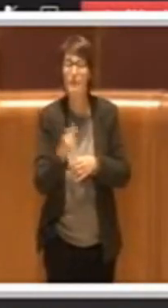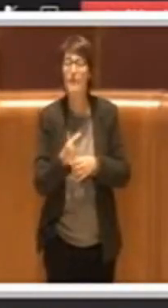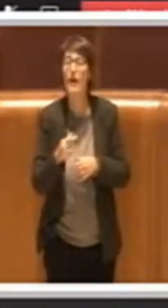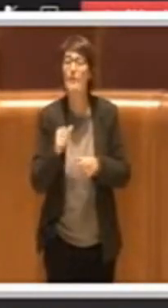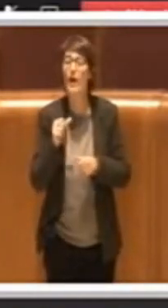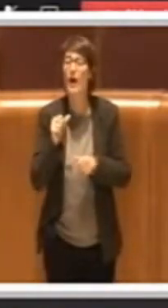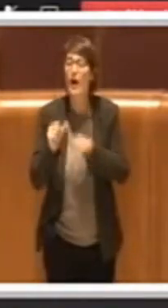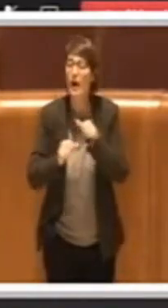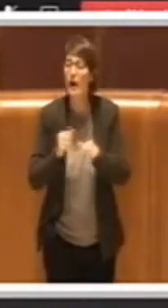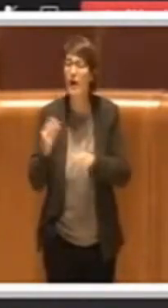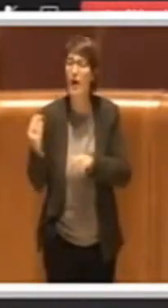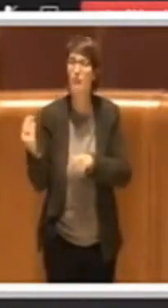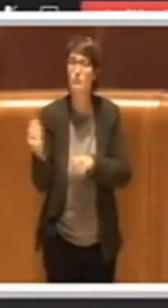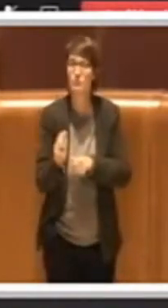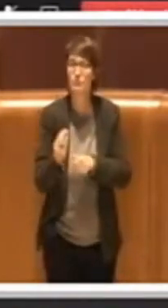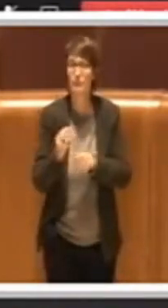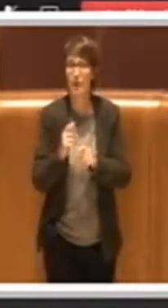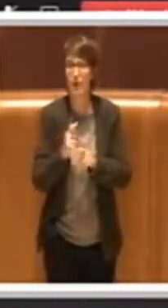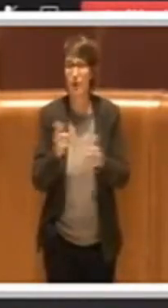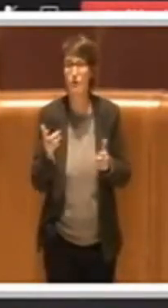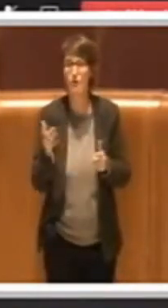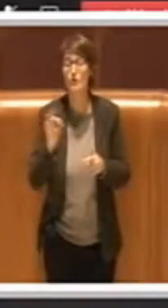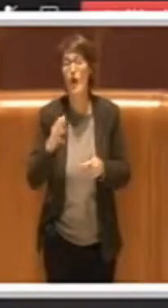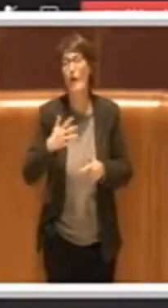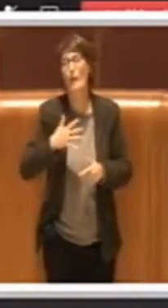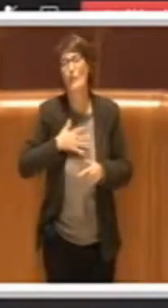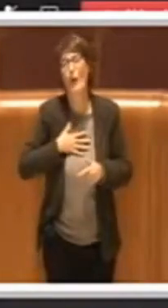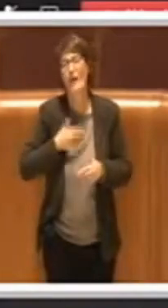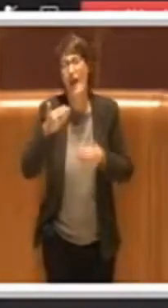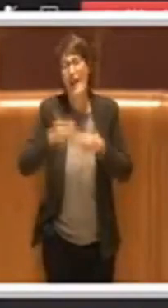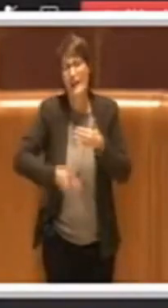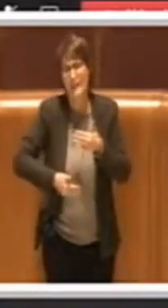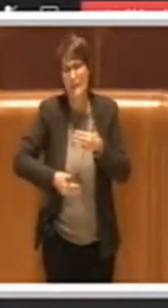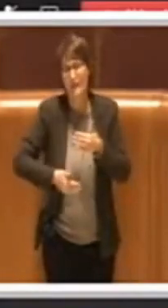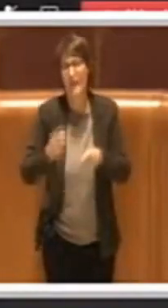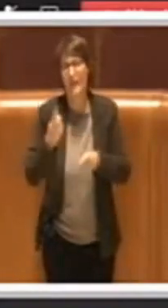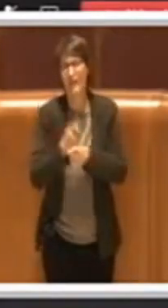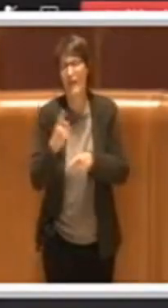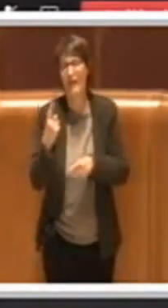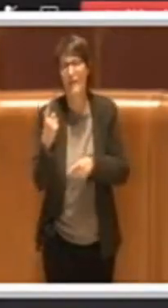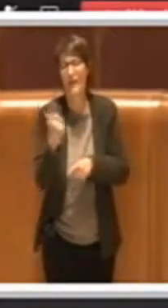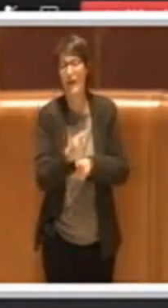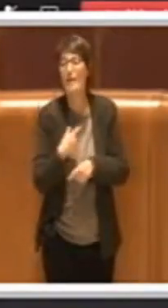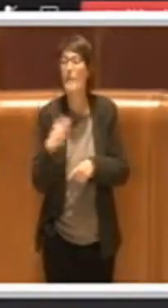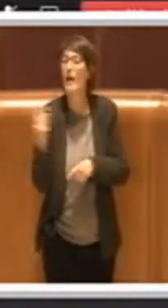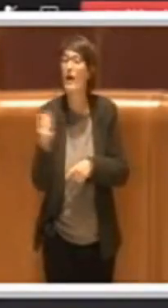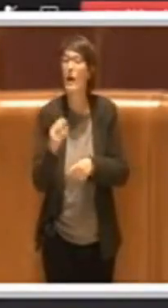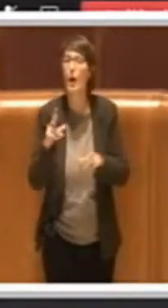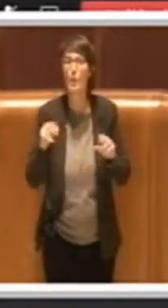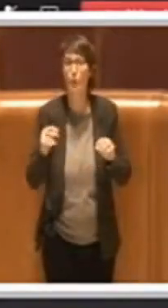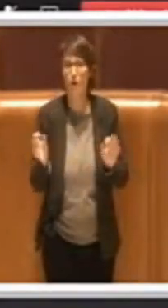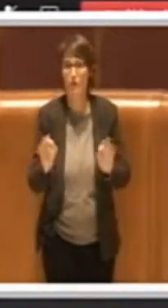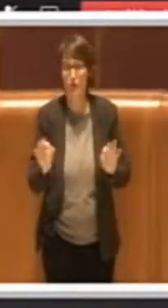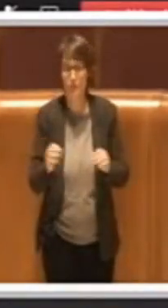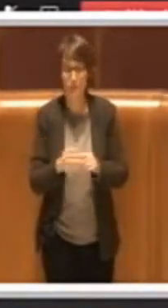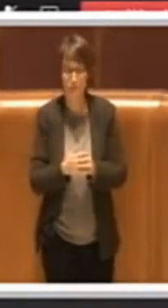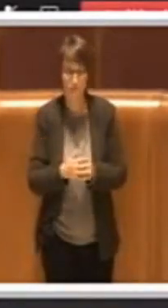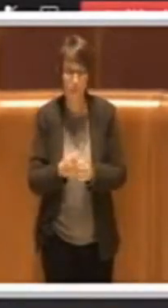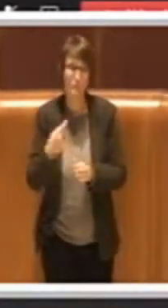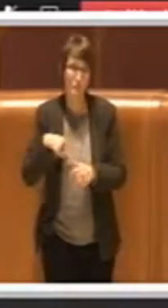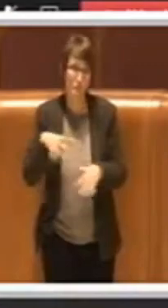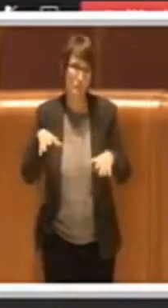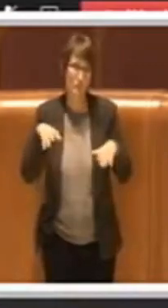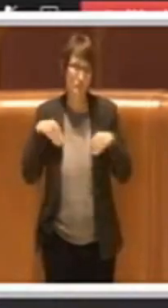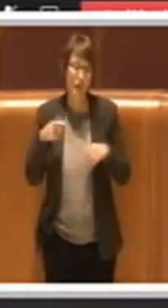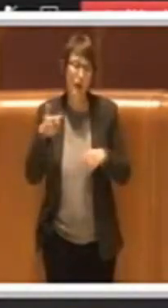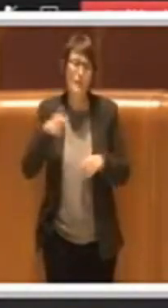diminuire per causa di limiti d'età. Quindi noi ci asserremo perché questa cosa è prevista e questa cosa si sta già facendo.